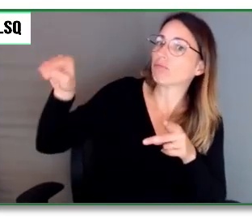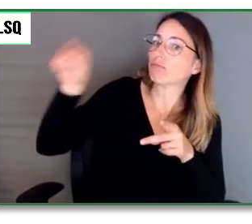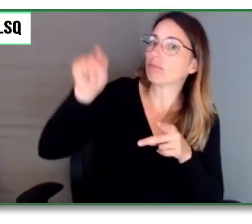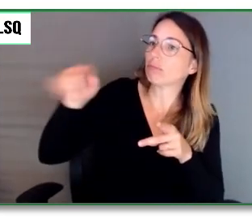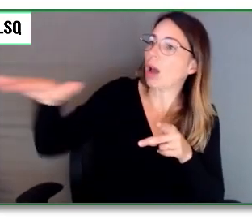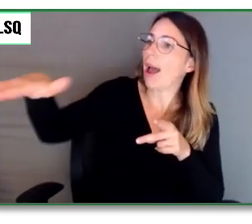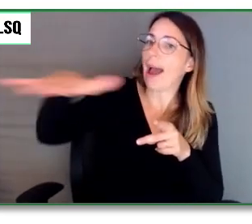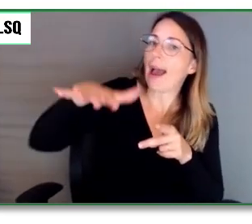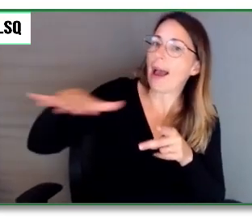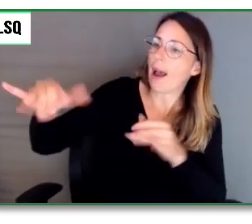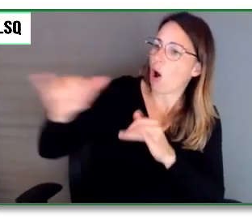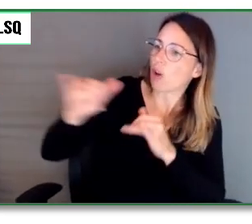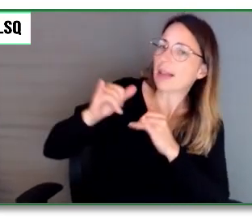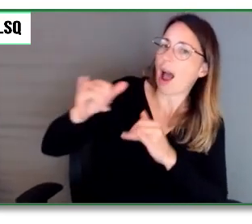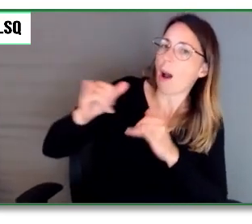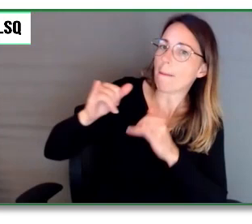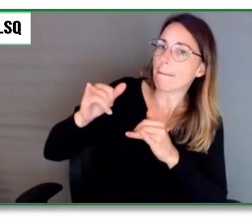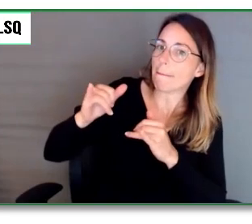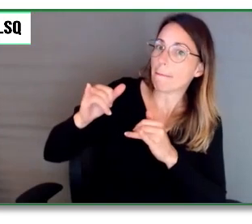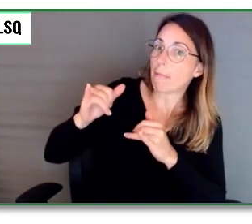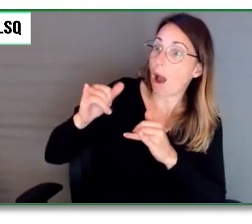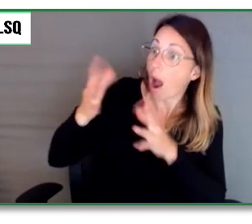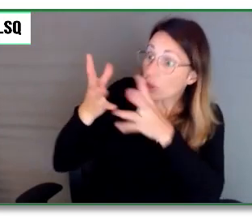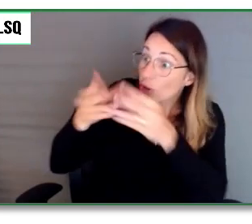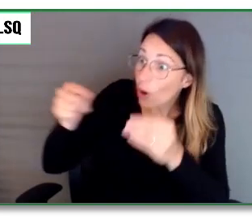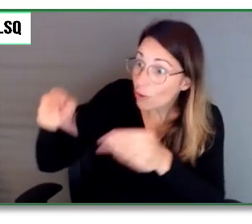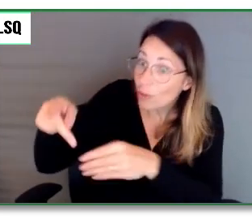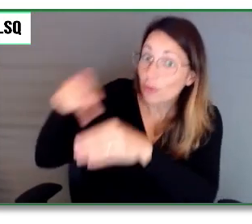nous pouvons trouver des solutions qu'on ne connaissait pas.